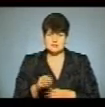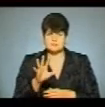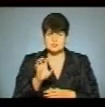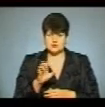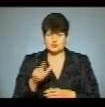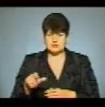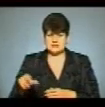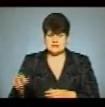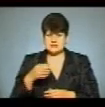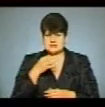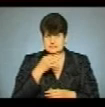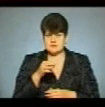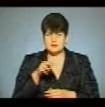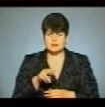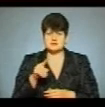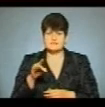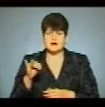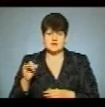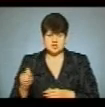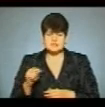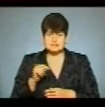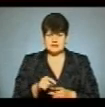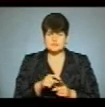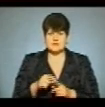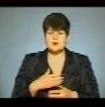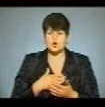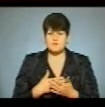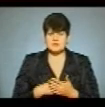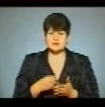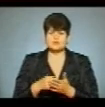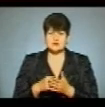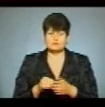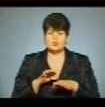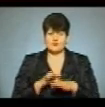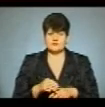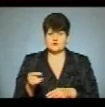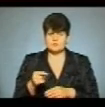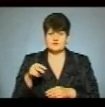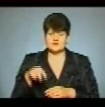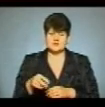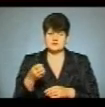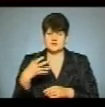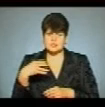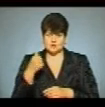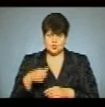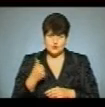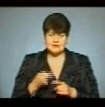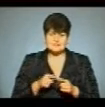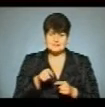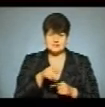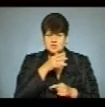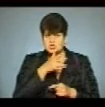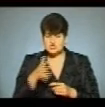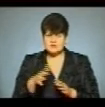осіб, повідомила Мар'яна Зварич. За її словами, громадський бюджет проводять в Тернополі з 2015 року. За цей час